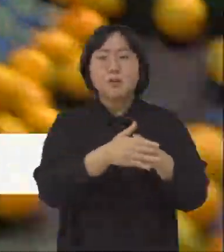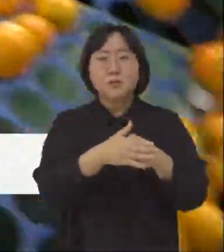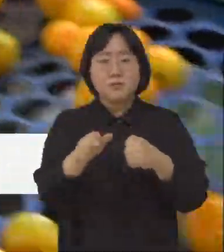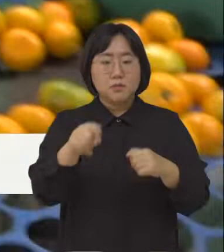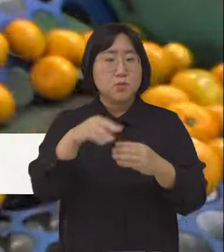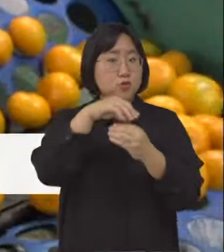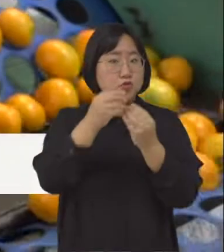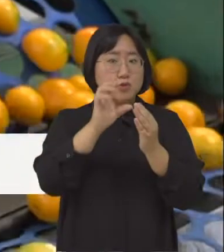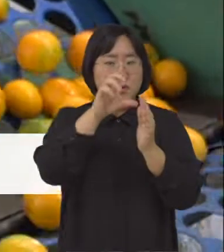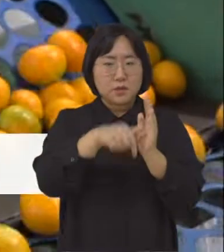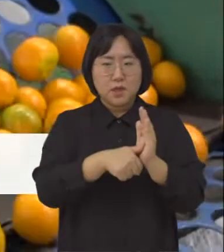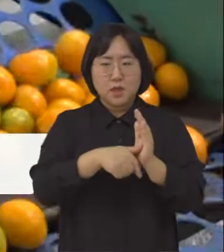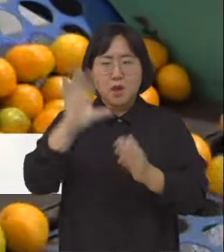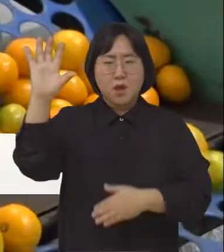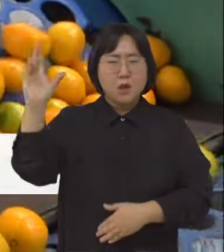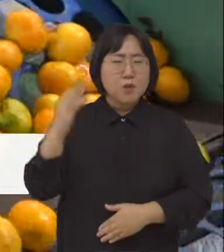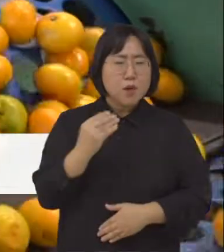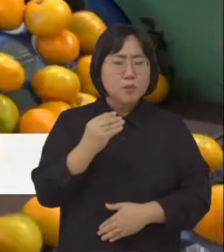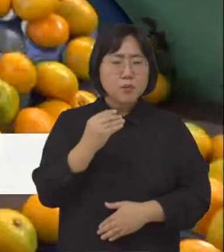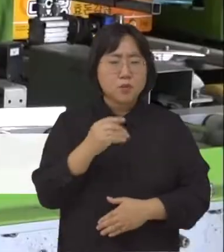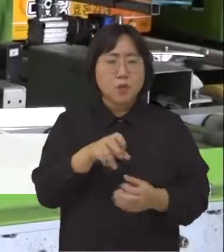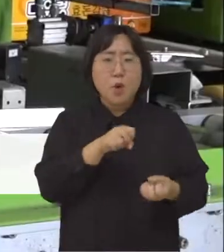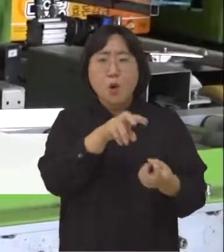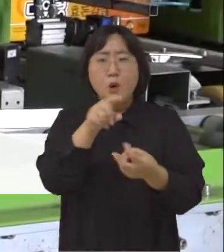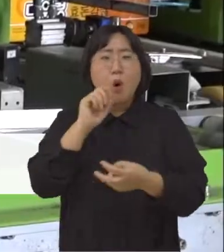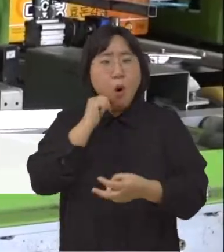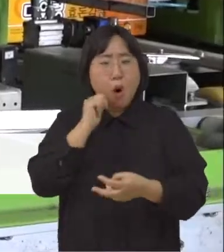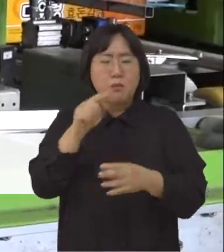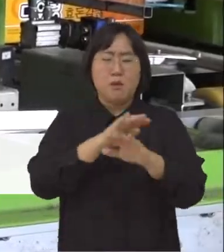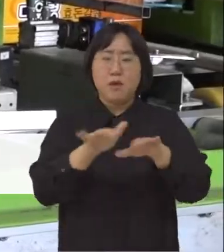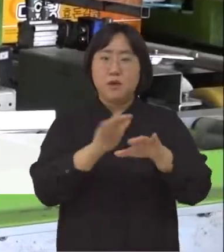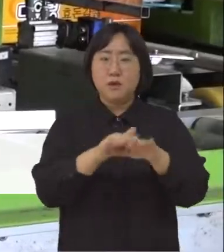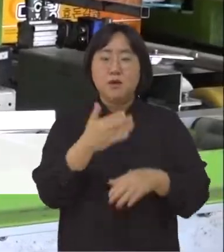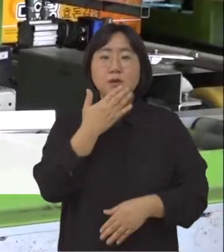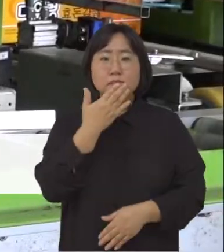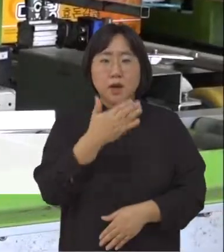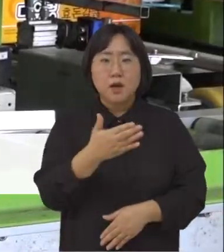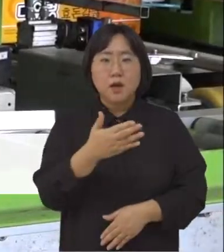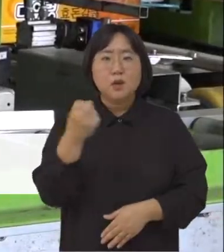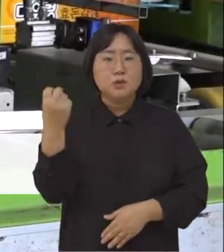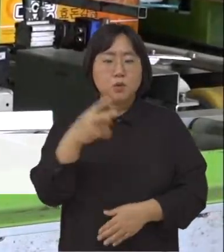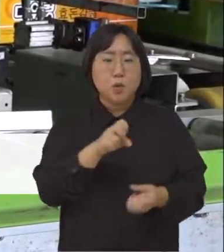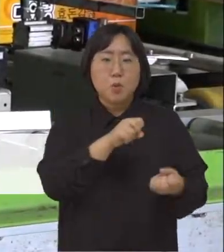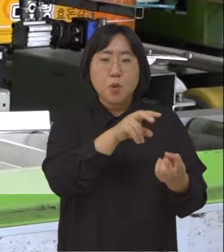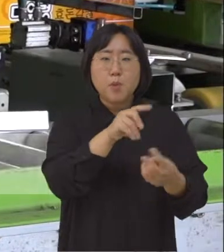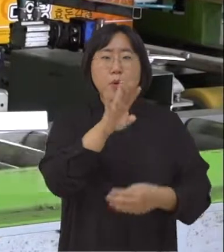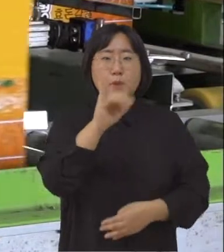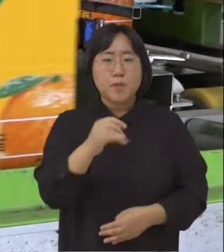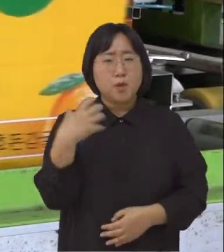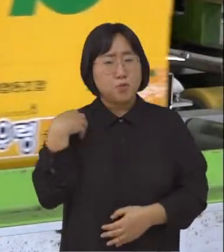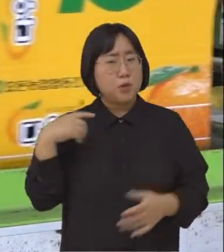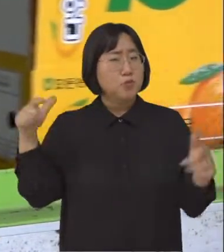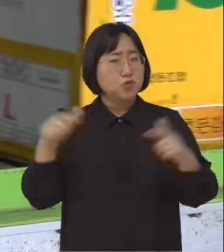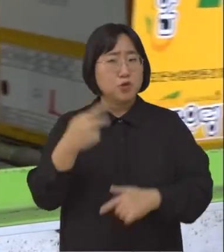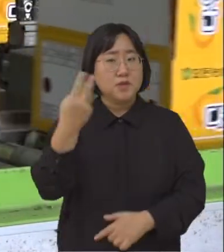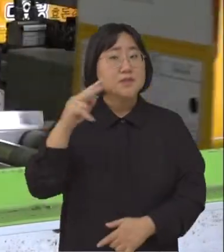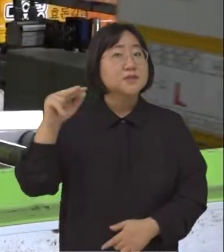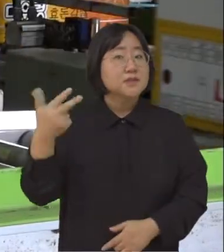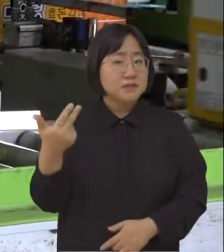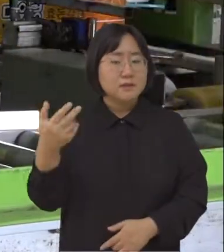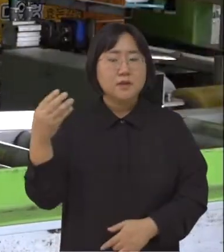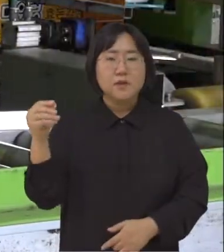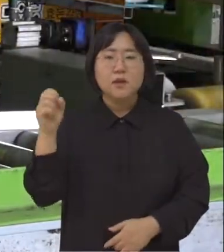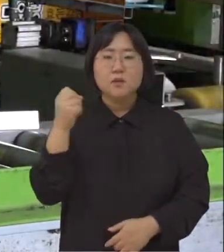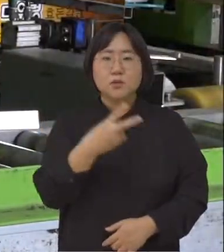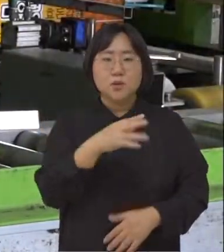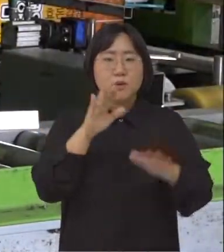추석 기획전에서 태풍으로 인한 물류 대란을 막았고, 2,700만 원의 농가 택배비 부담을 덜어 작년보다